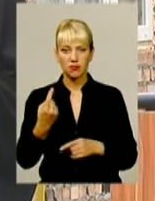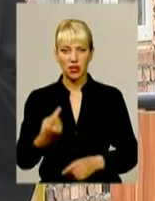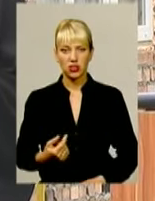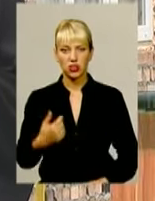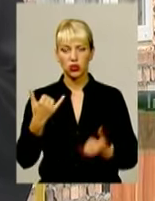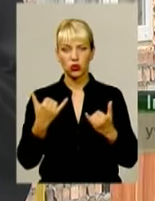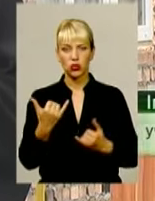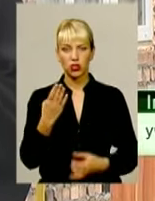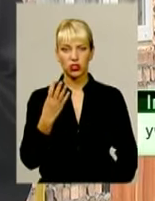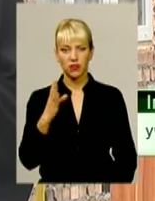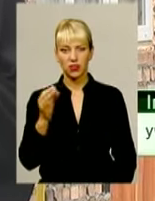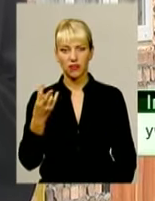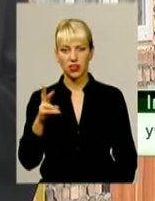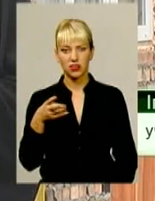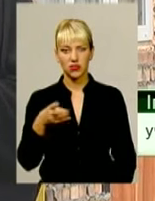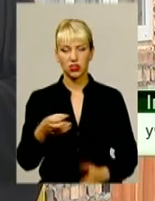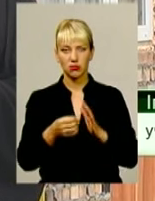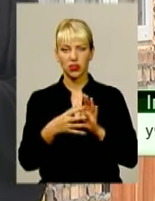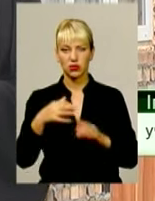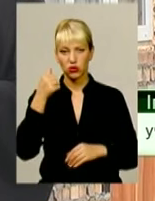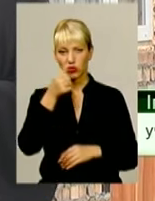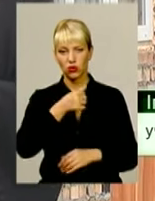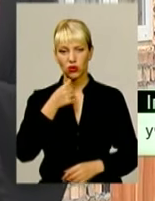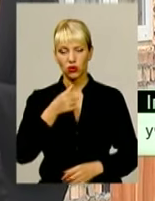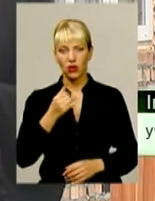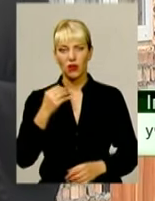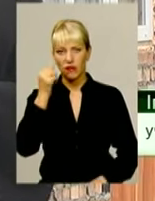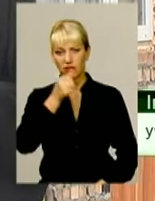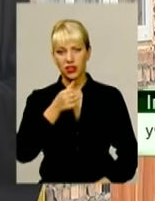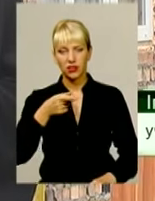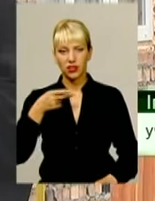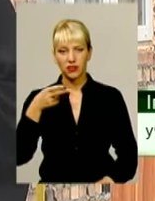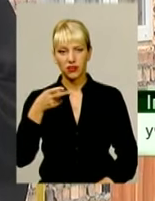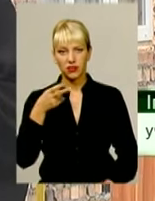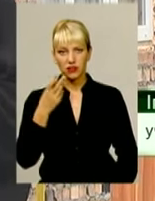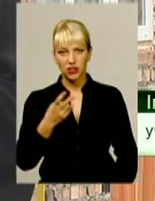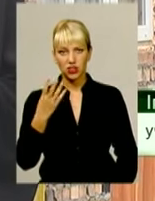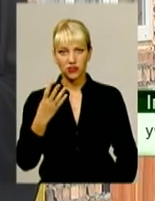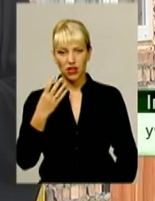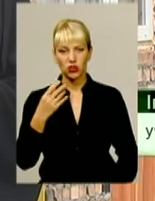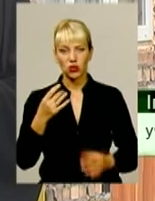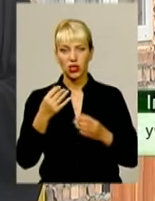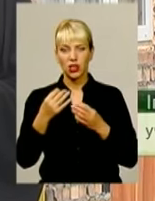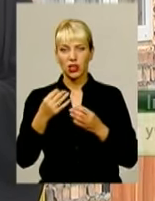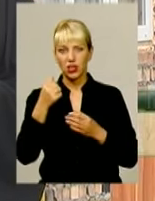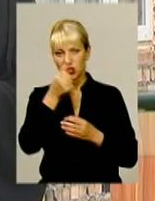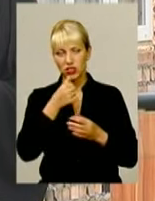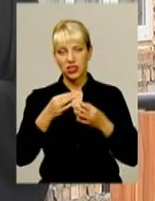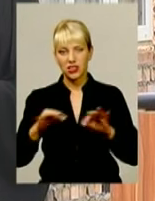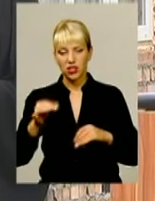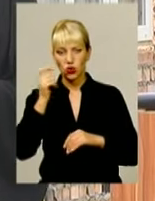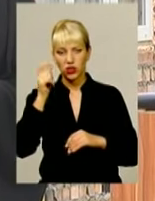4 вересня 2015 року, в рік 24-ї річниці незалежності України